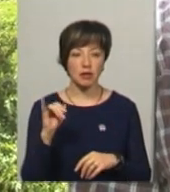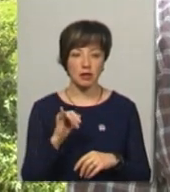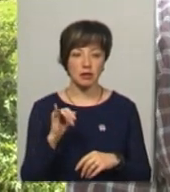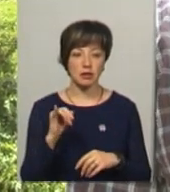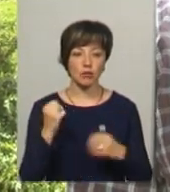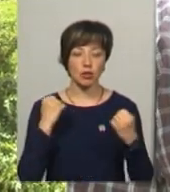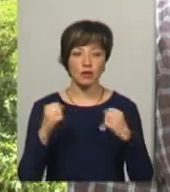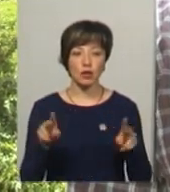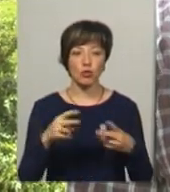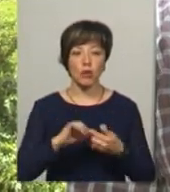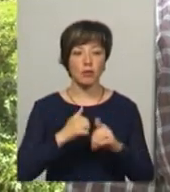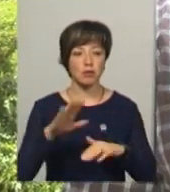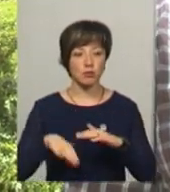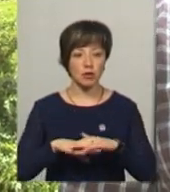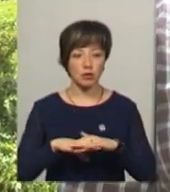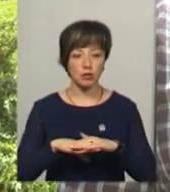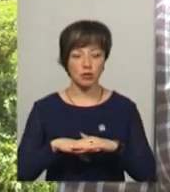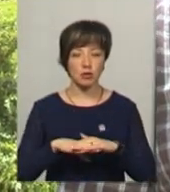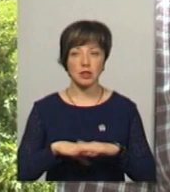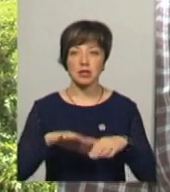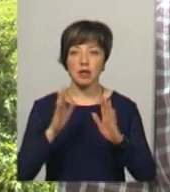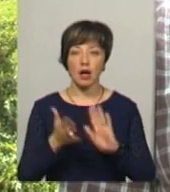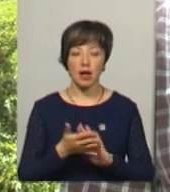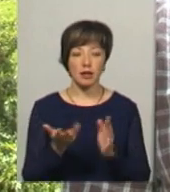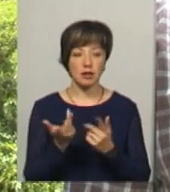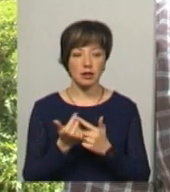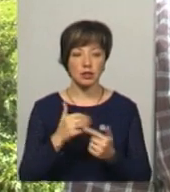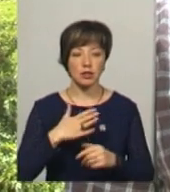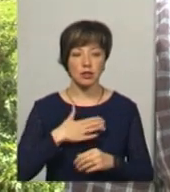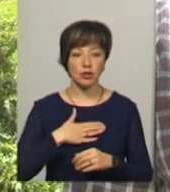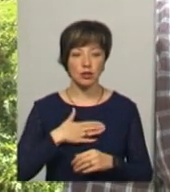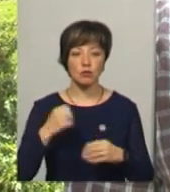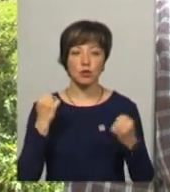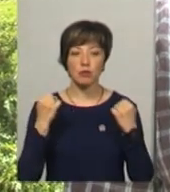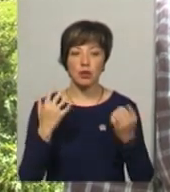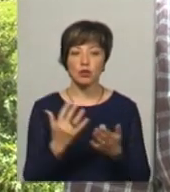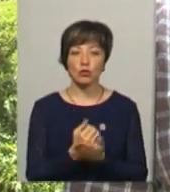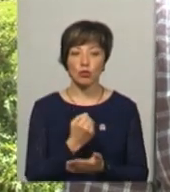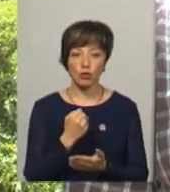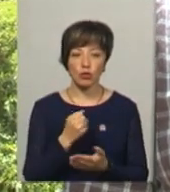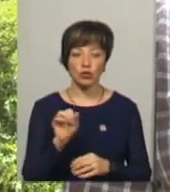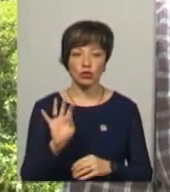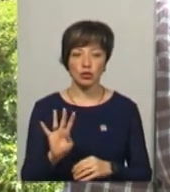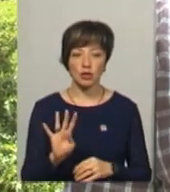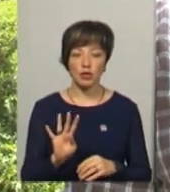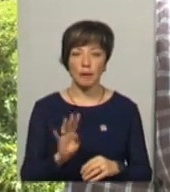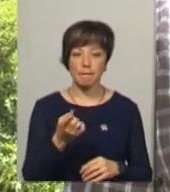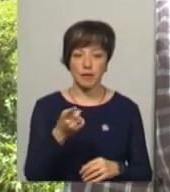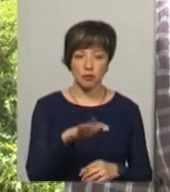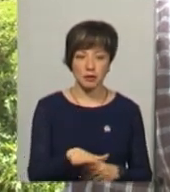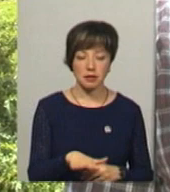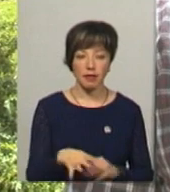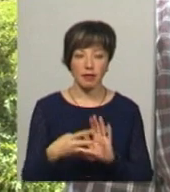клуб «Кам'янець-Подільського». Загальні кількості наші спортсмени здобули 4 перших місця,